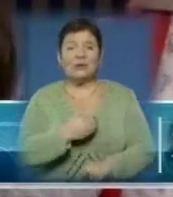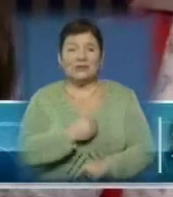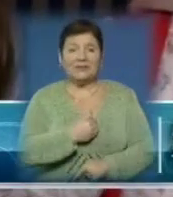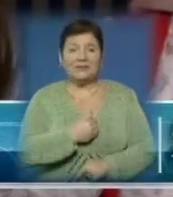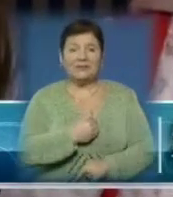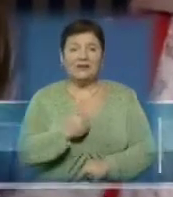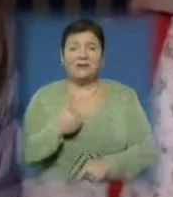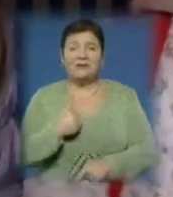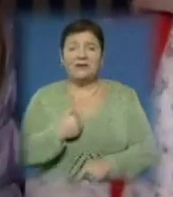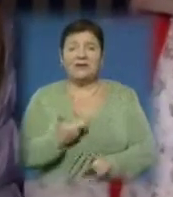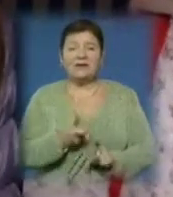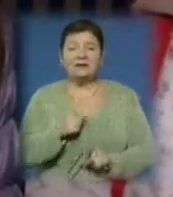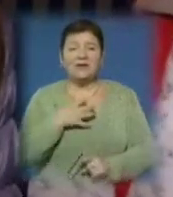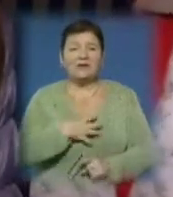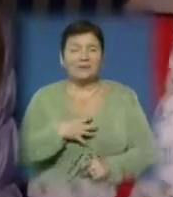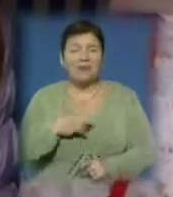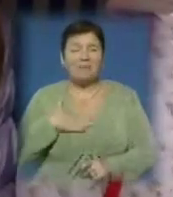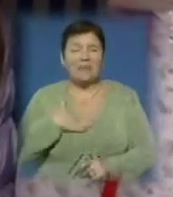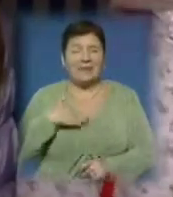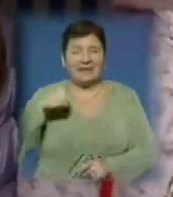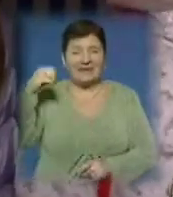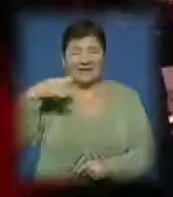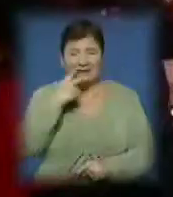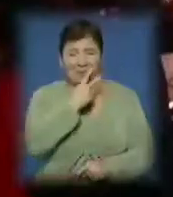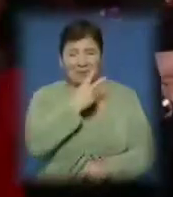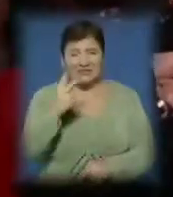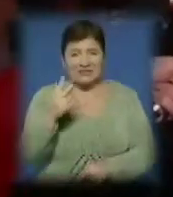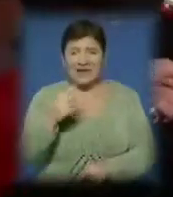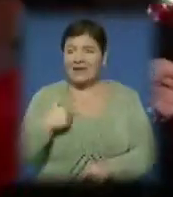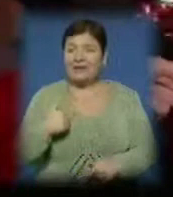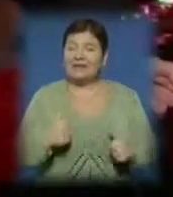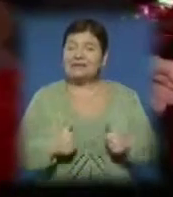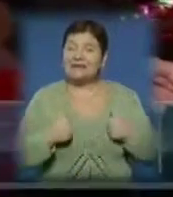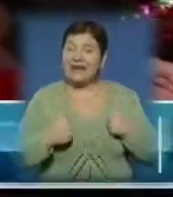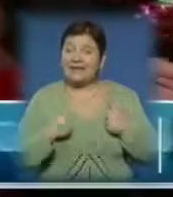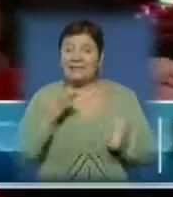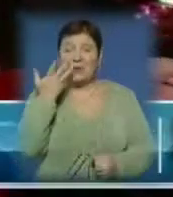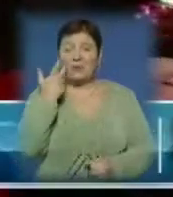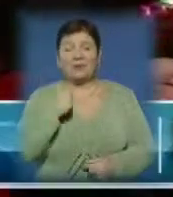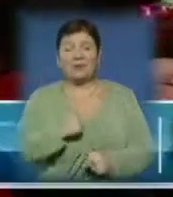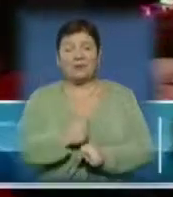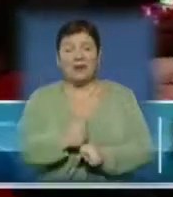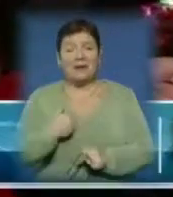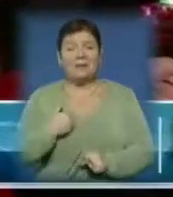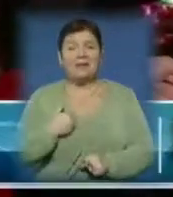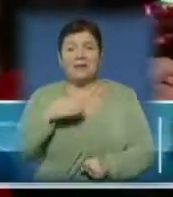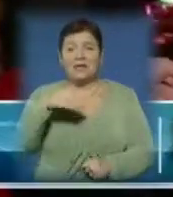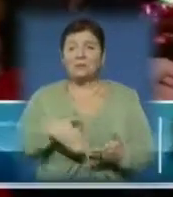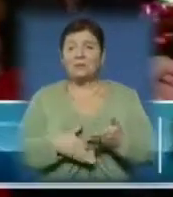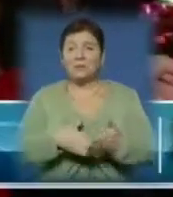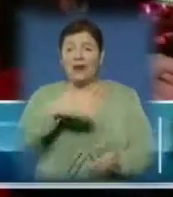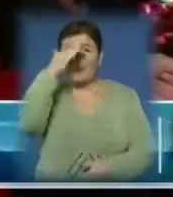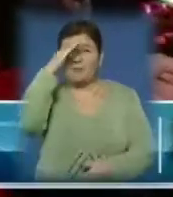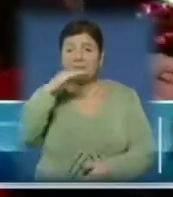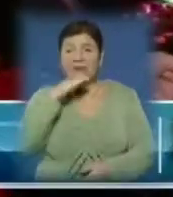Мені і для мене було важливо, щоб всі побачили мій ліхтарик. Я старалася, коли його робила. Мені допомагав батько і мати.